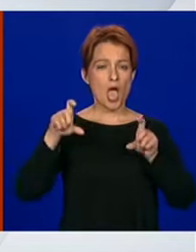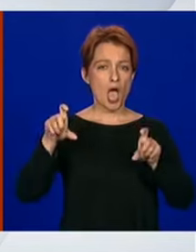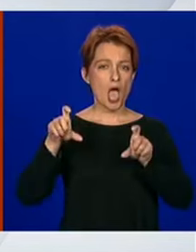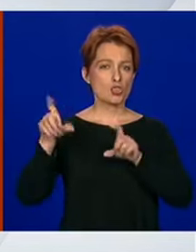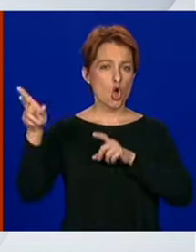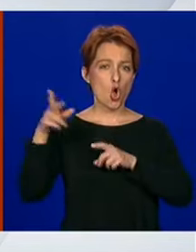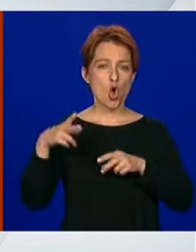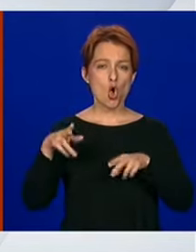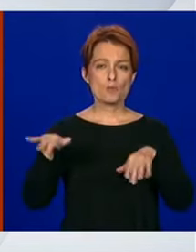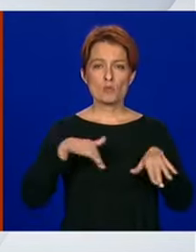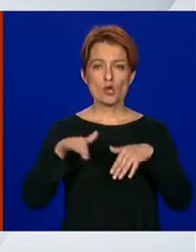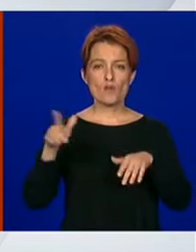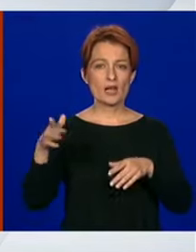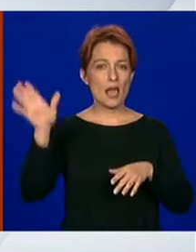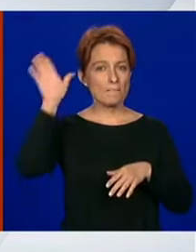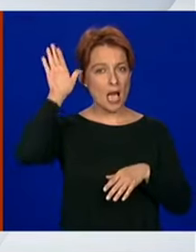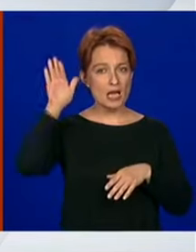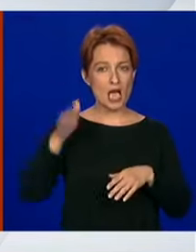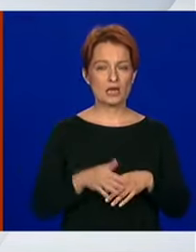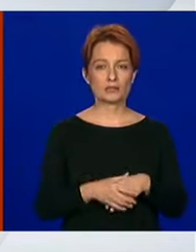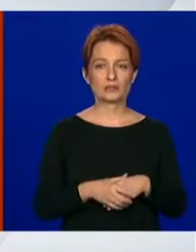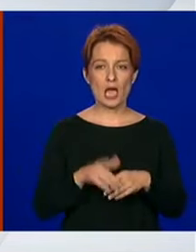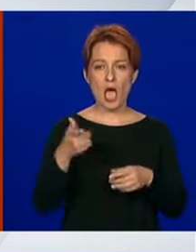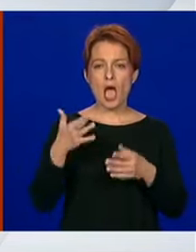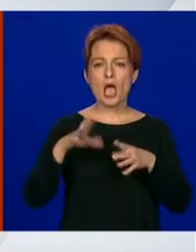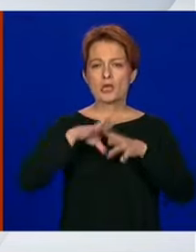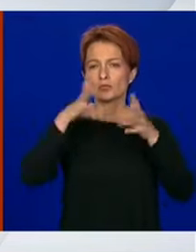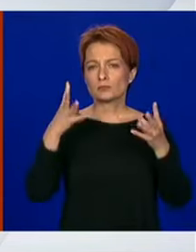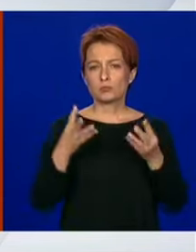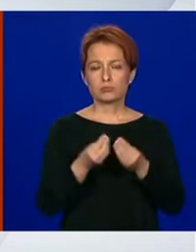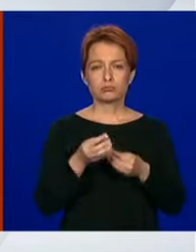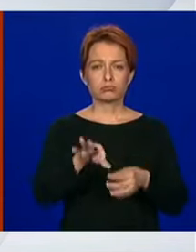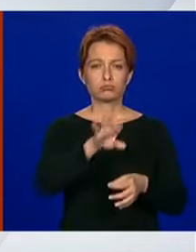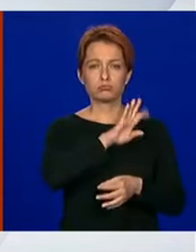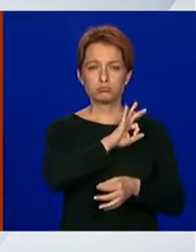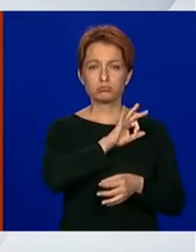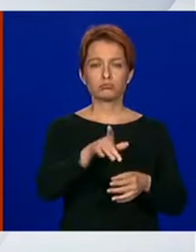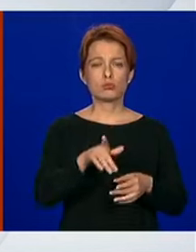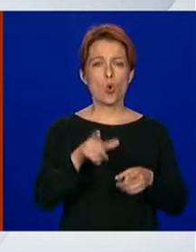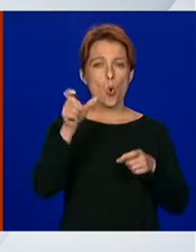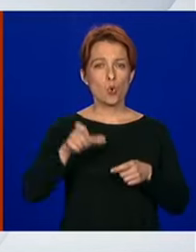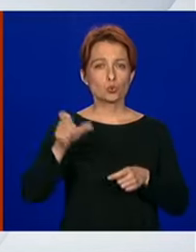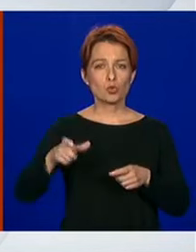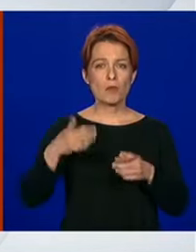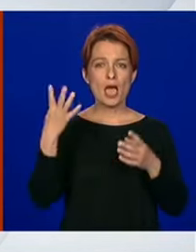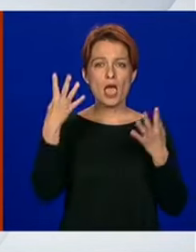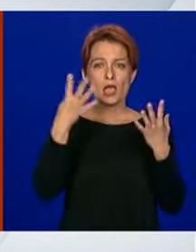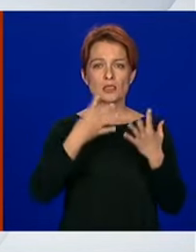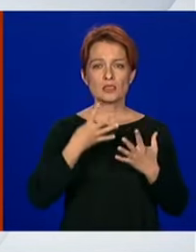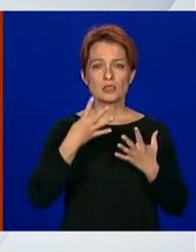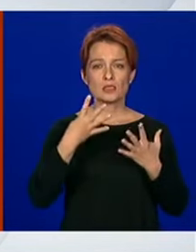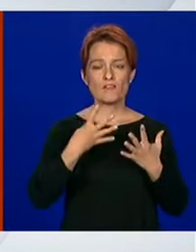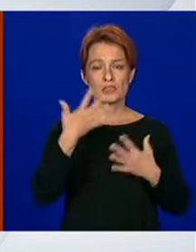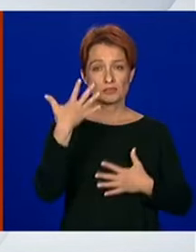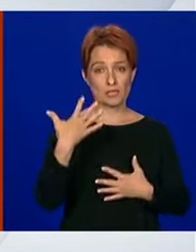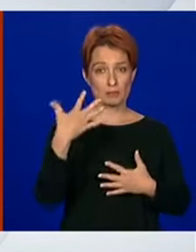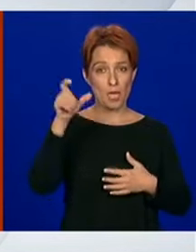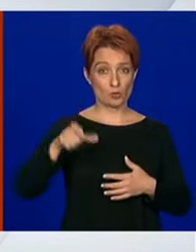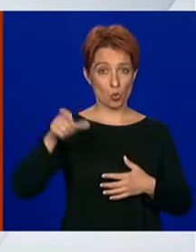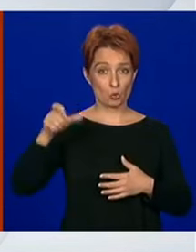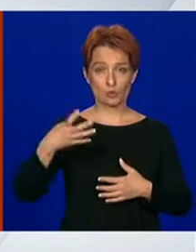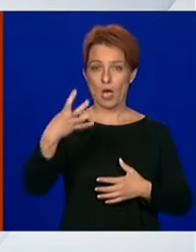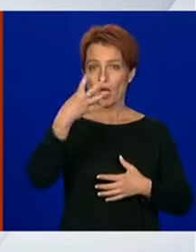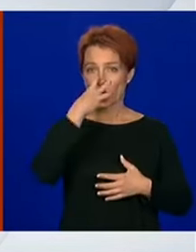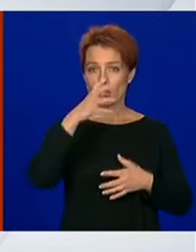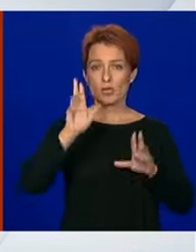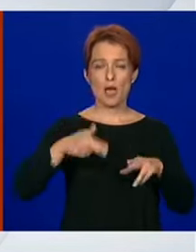umirovljenika u Makarskoj. Znači, ukupan broj preminulih osoba u Republici Hrvatskoj je 95. Na respiratoru je